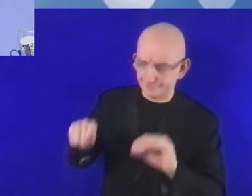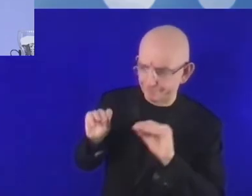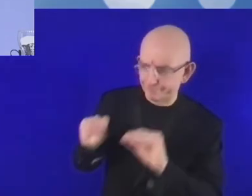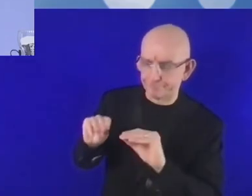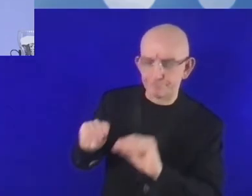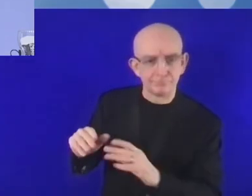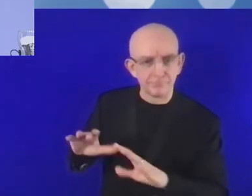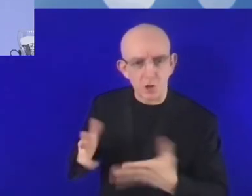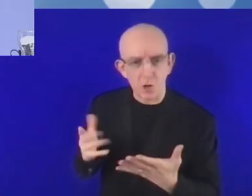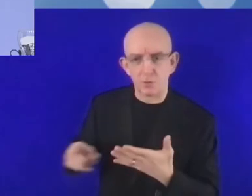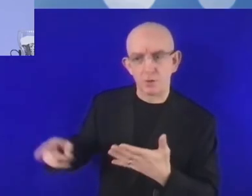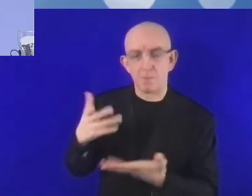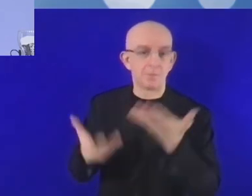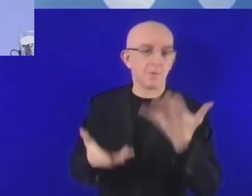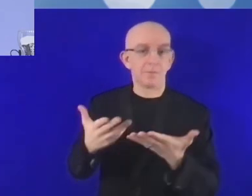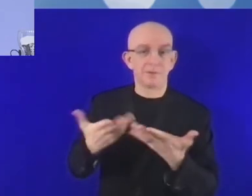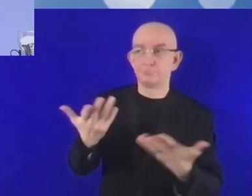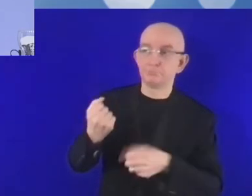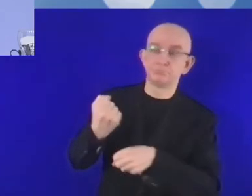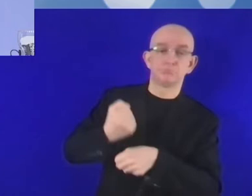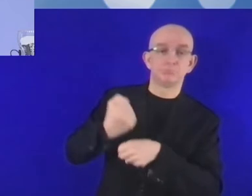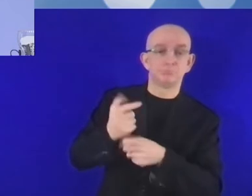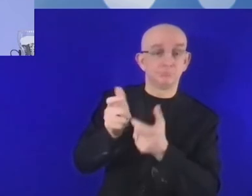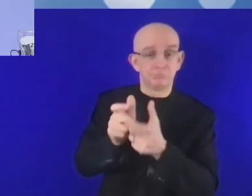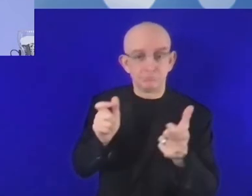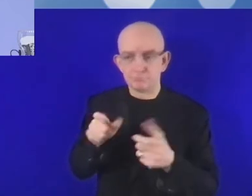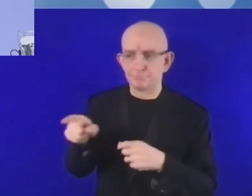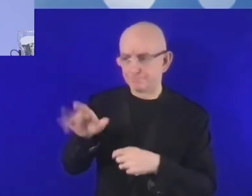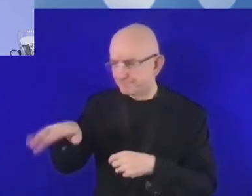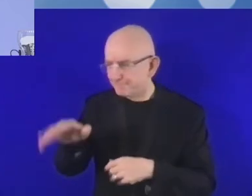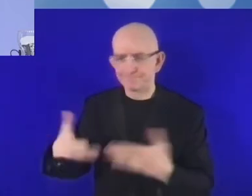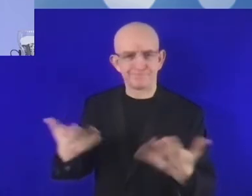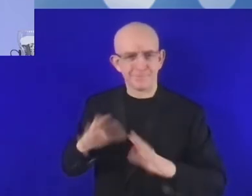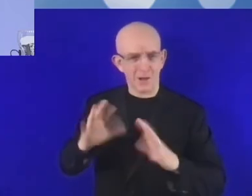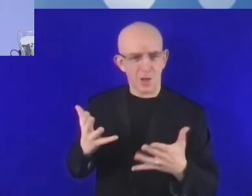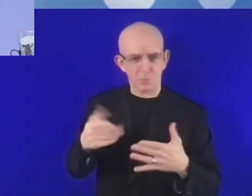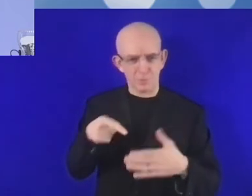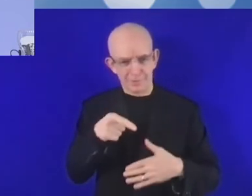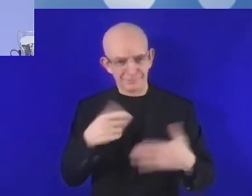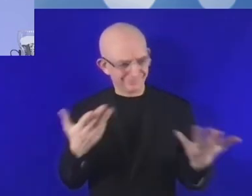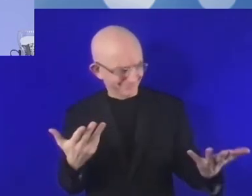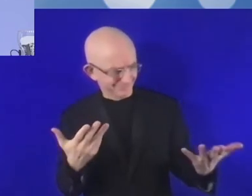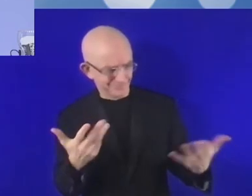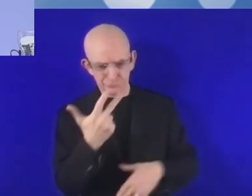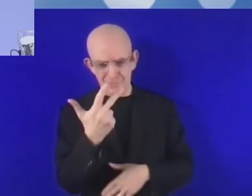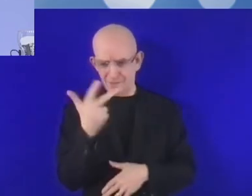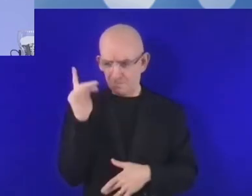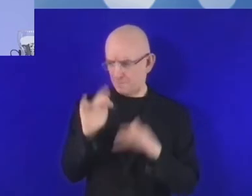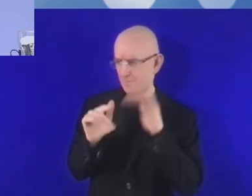aby te osoby, które być może w przyszłości założą swoje firmy, również